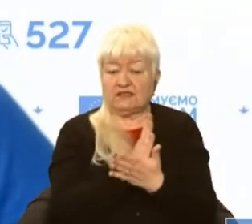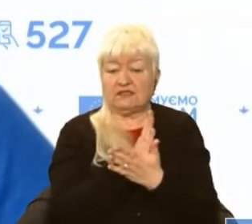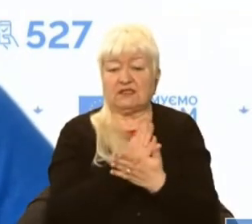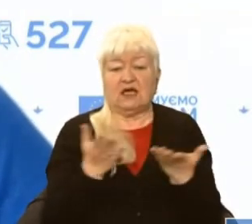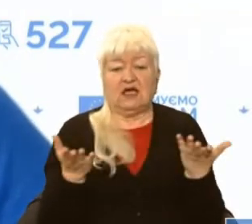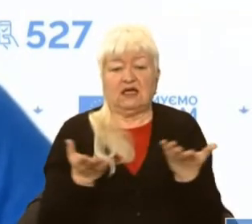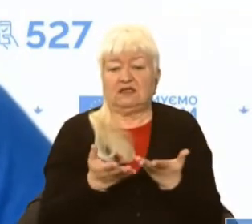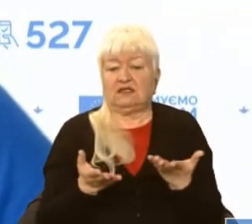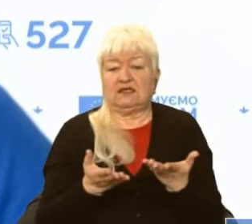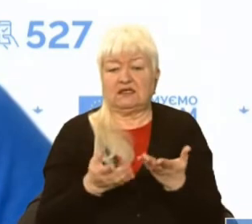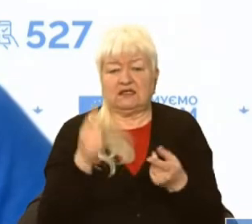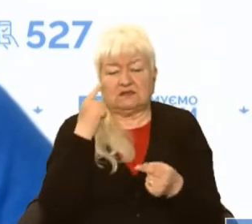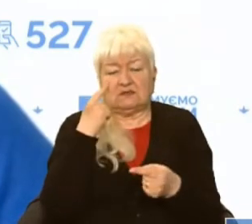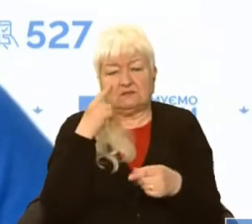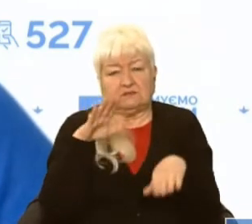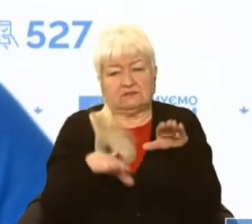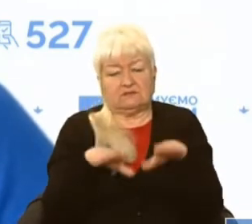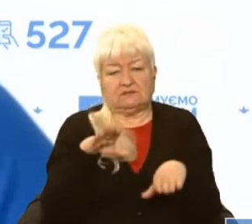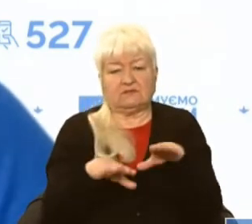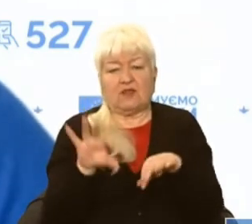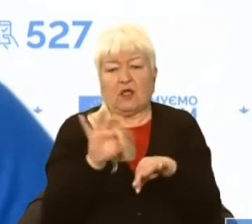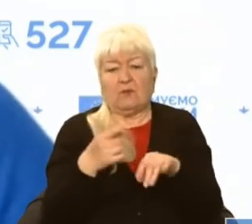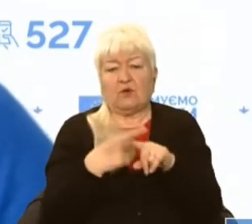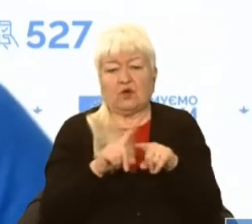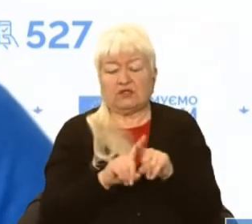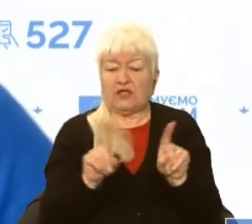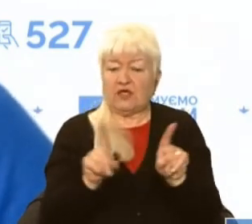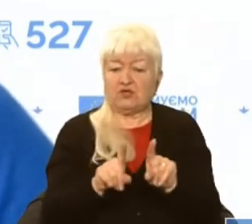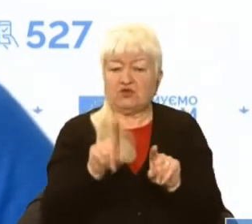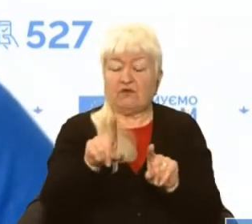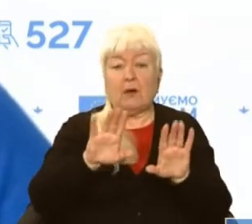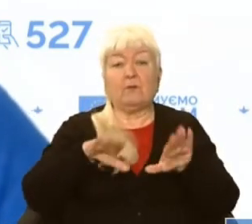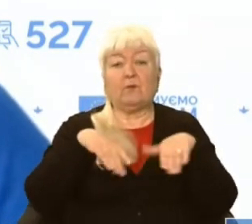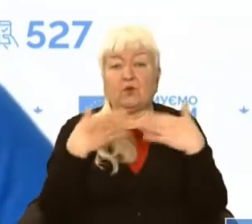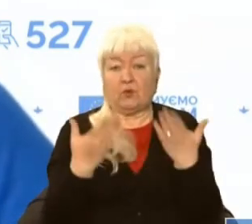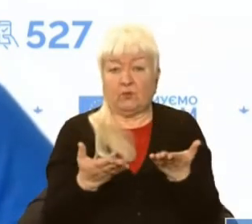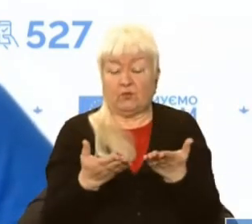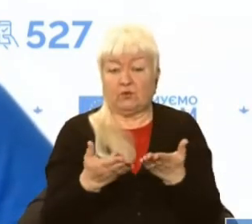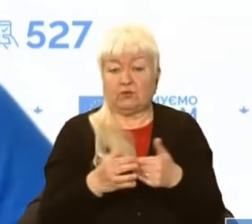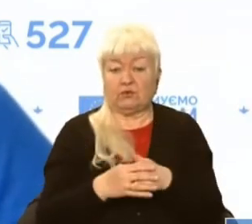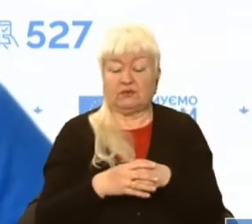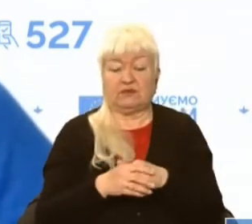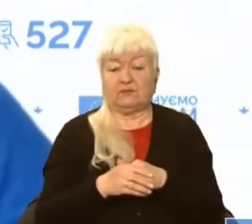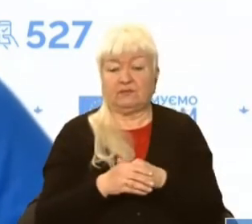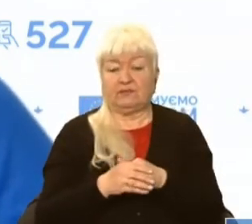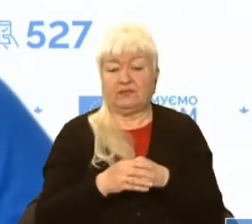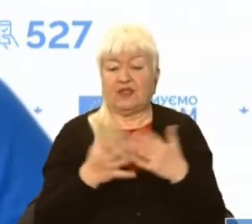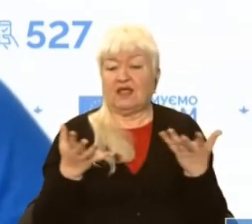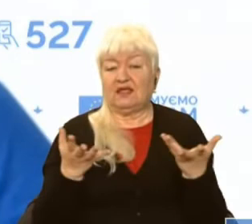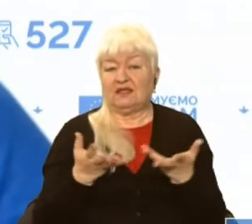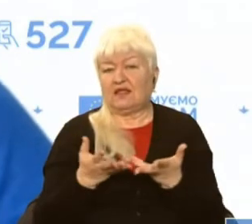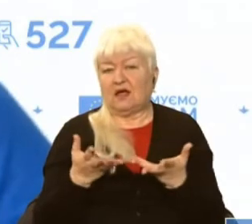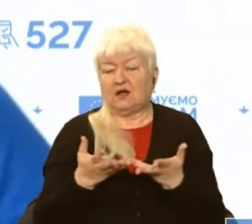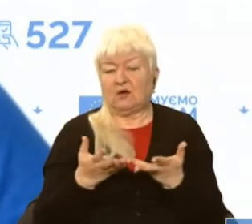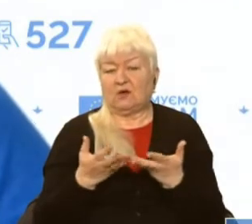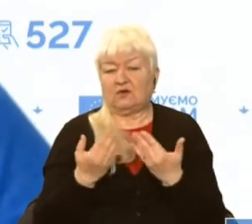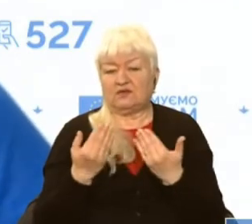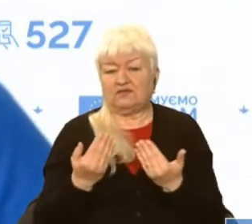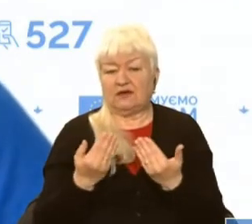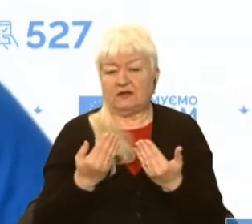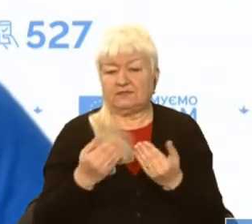щонайменші сумніви про те, що те, що вам пропонують, воно якось вам,